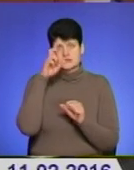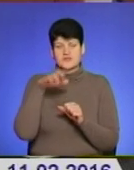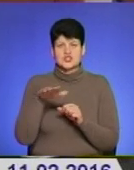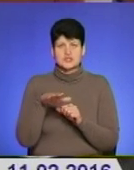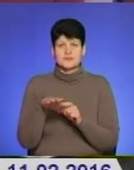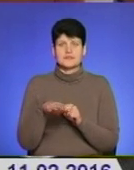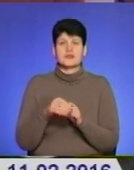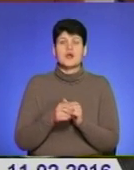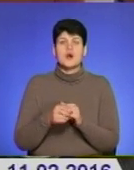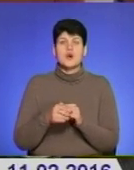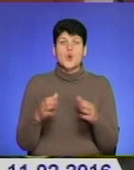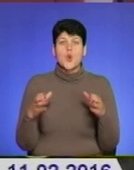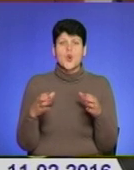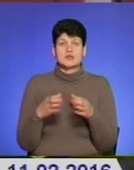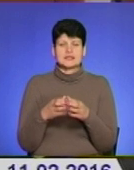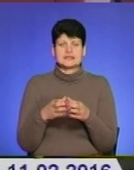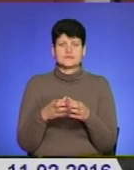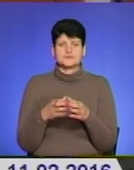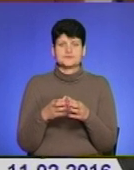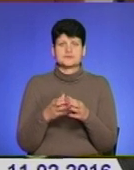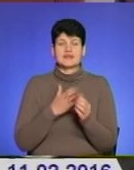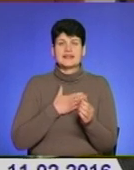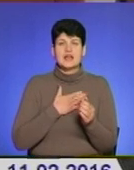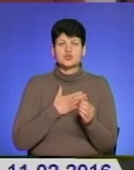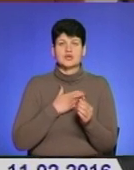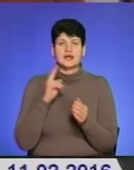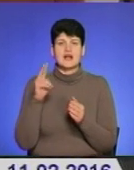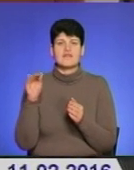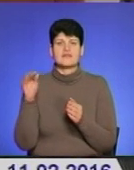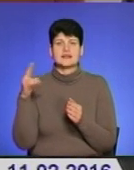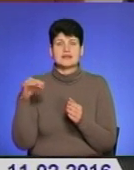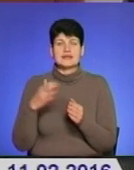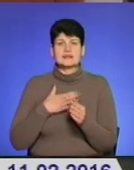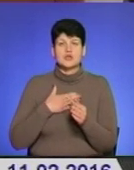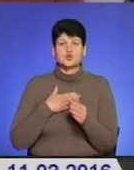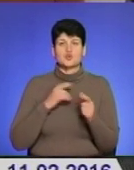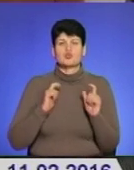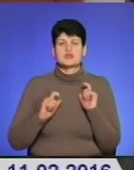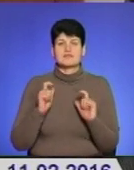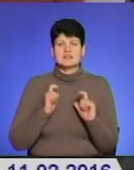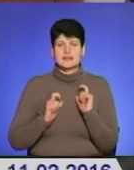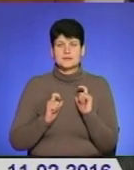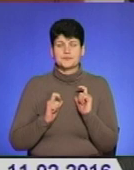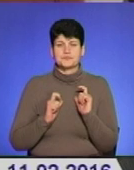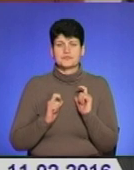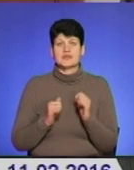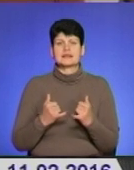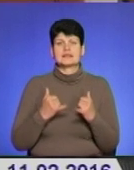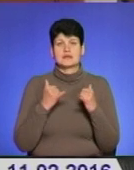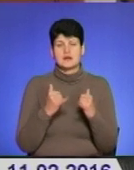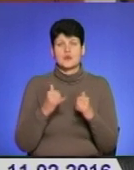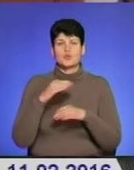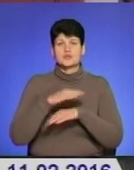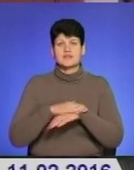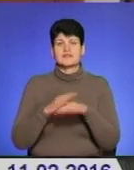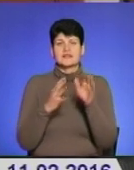колектив нашої кафедри і нашого університету для учнів 9,